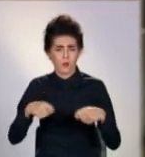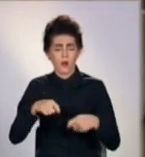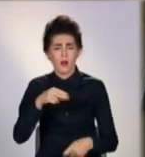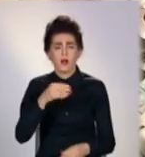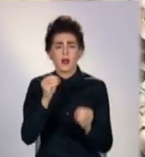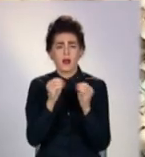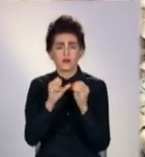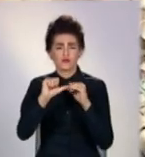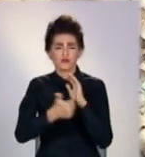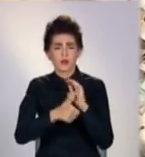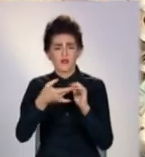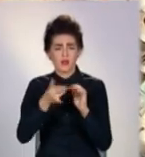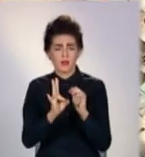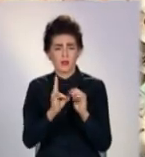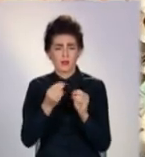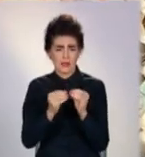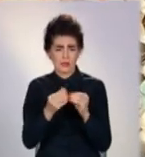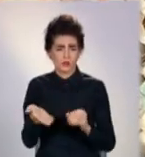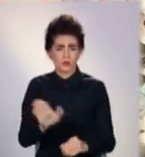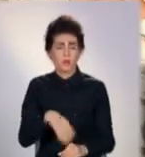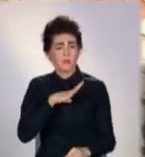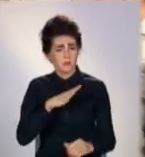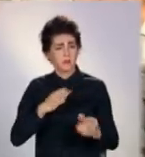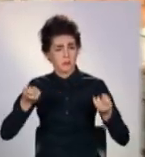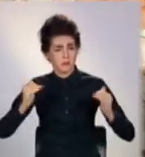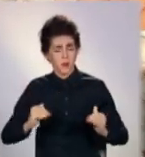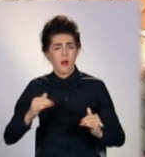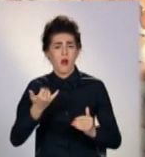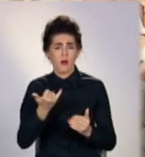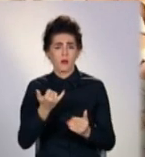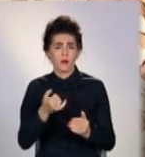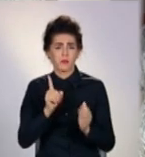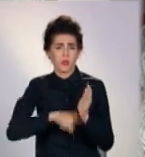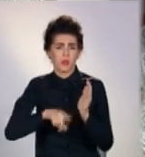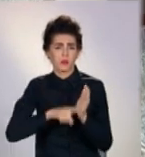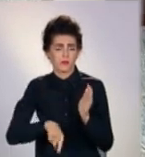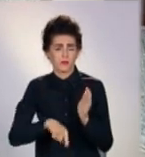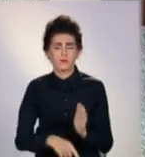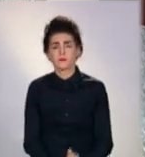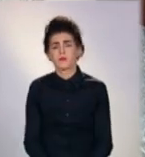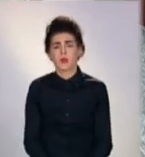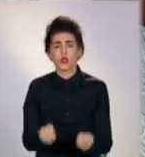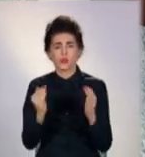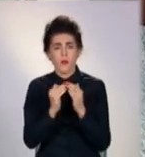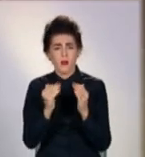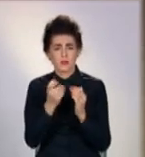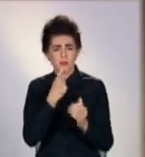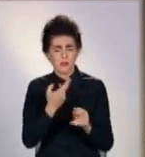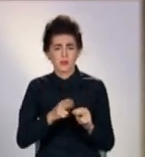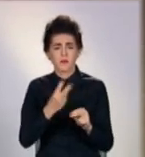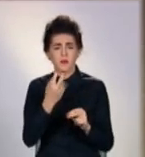десяток. Подешевіли. Були дорожі. Якщо дешеві, беру побольше. Домашні – від 25